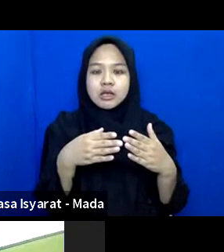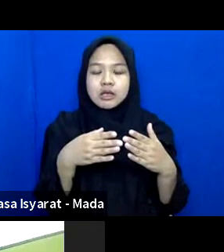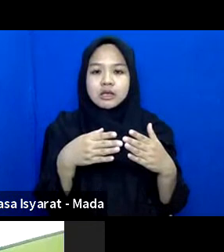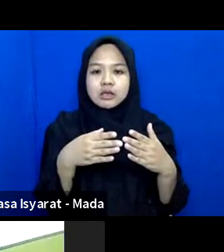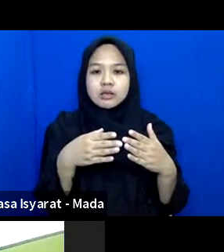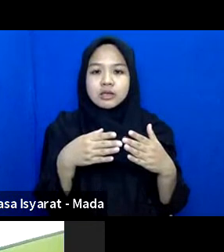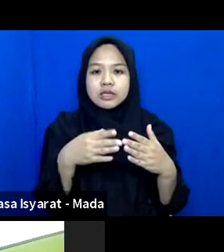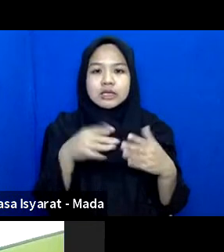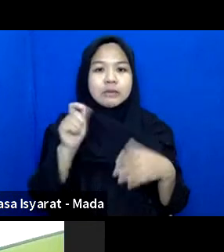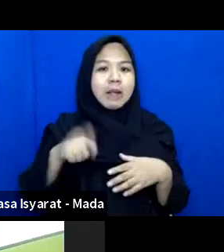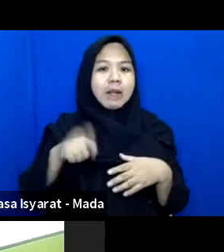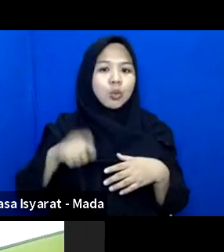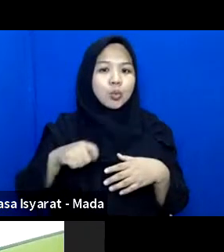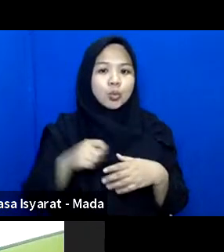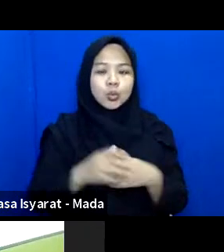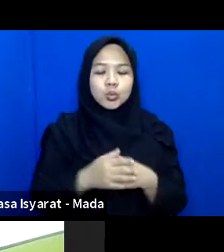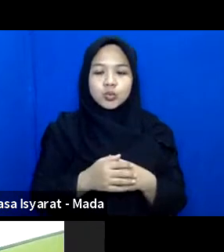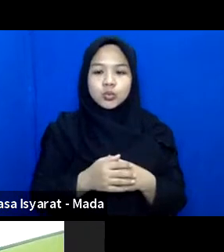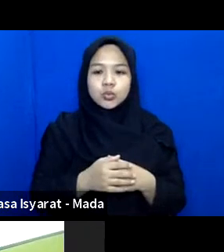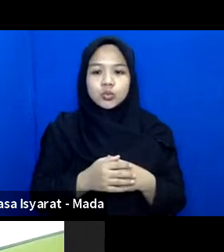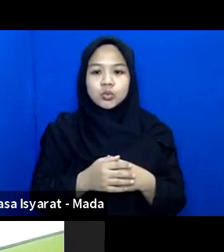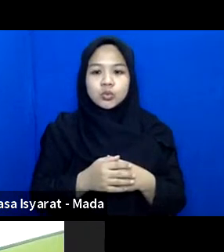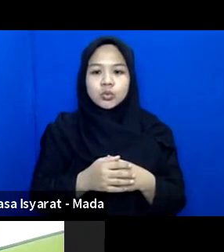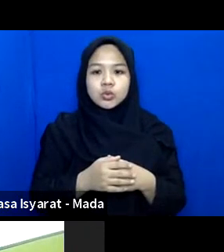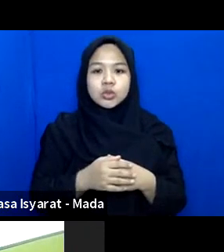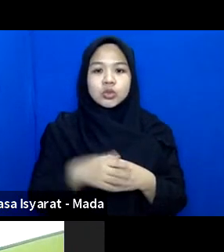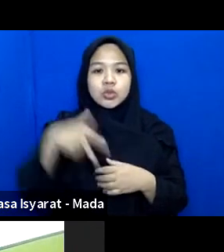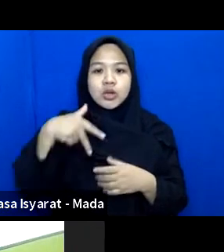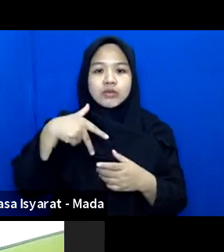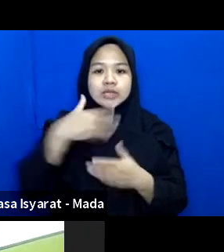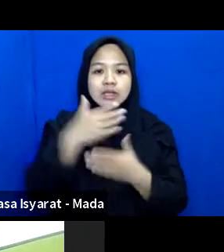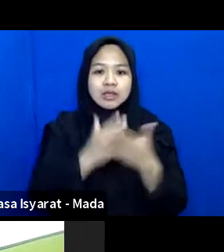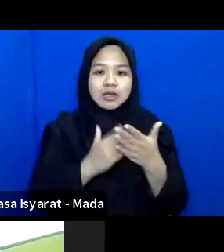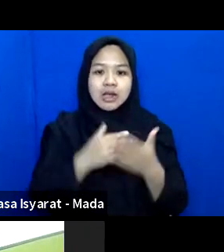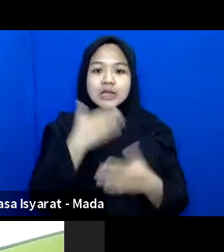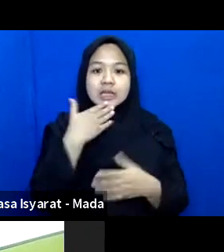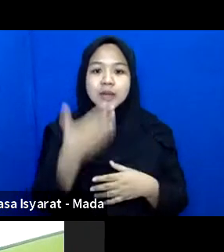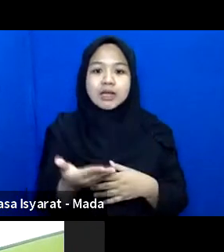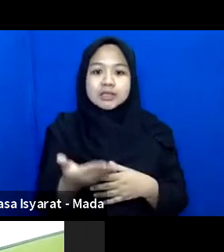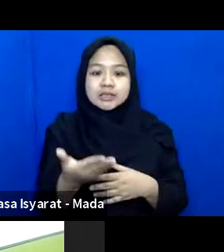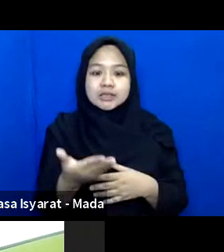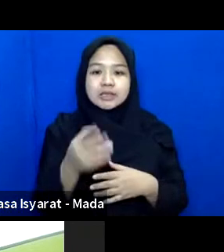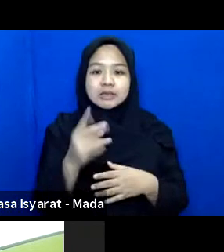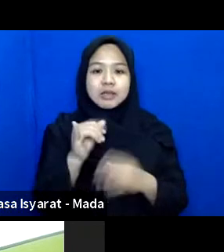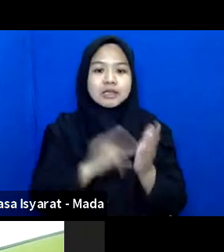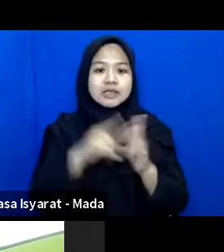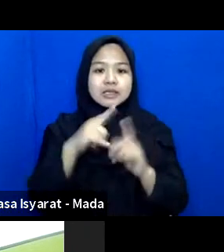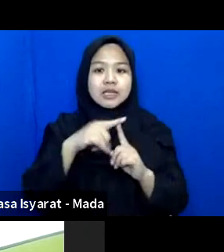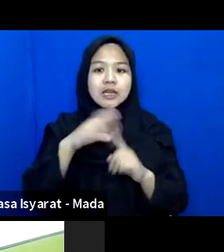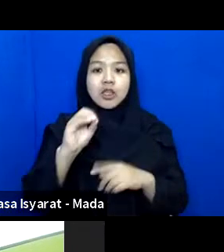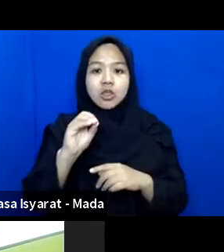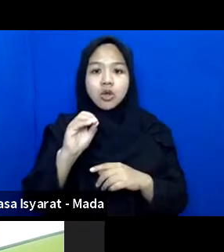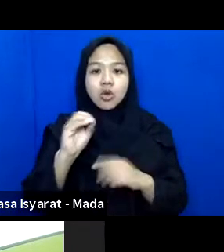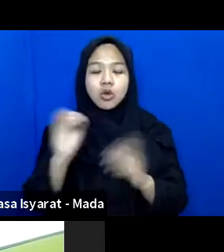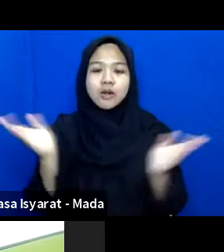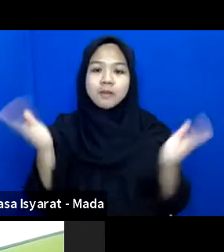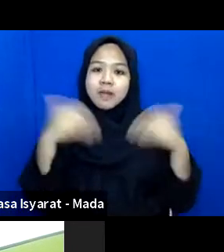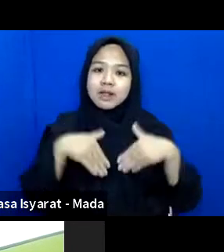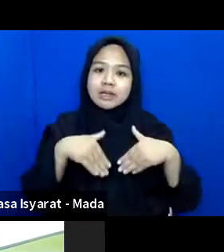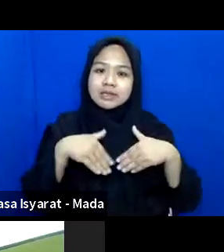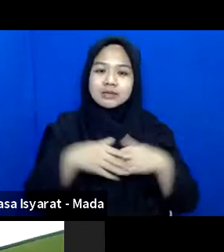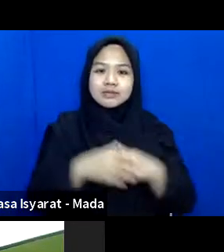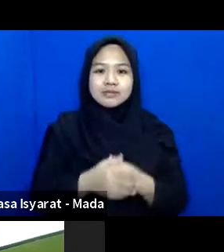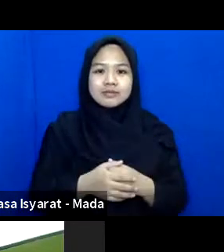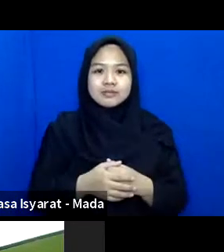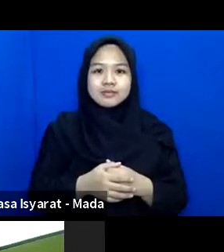Palu Semula Sisi Tengah Terima Kasih Mas Rinto Kembali Oke